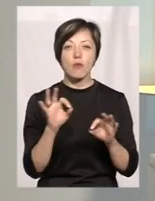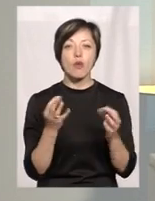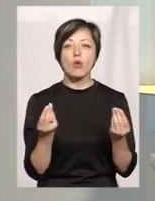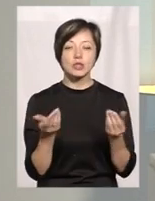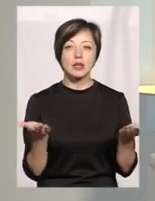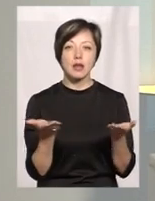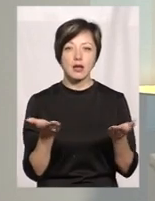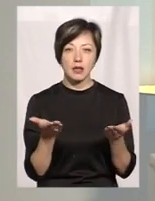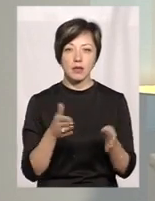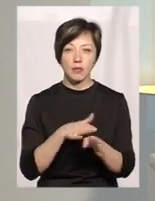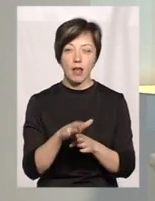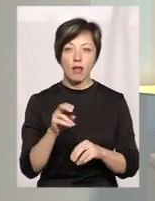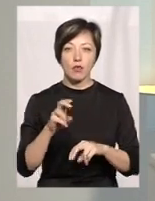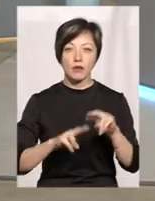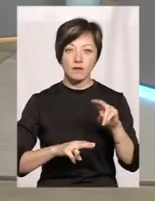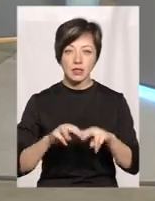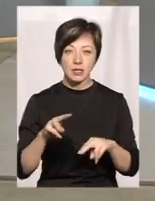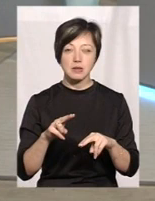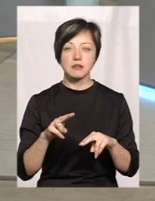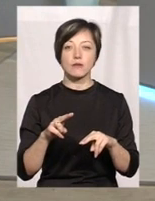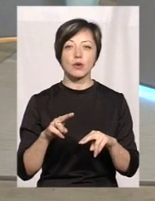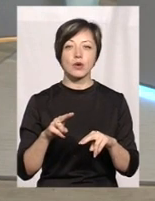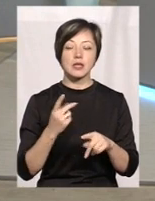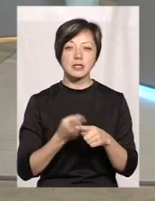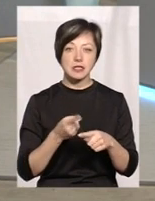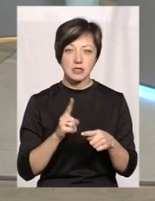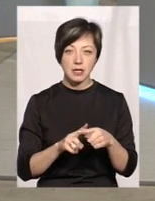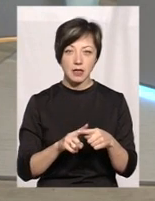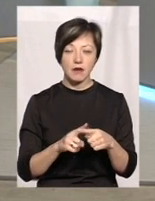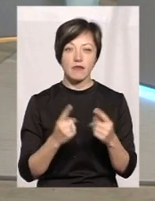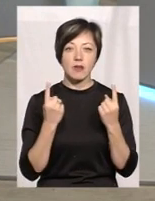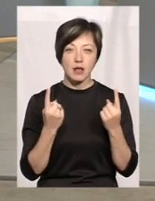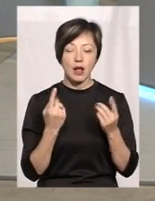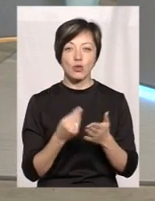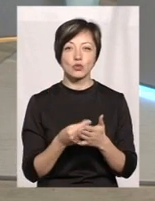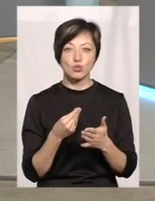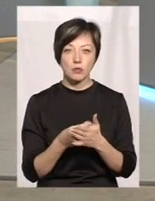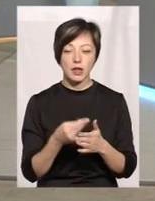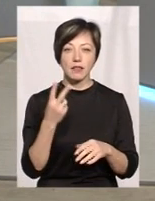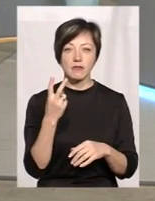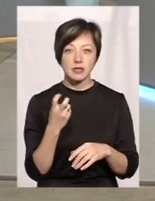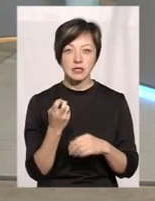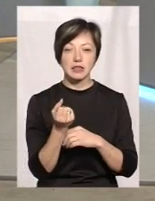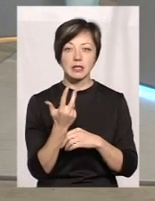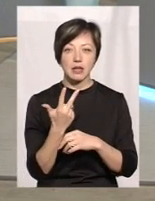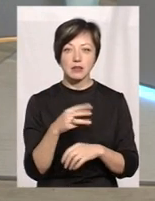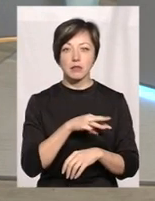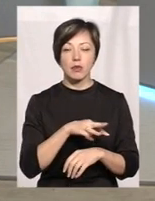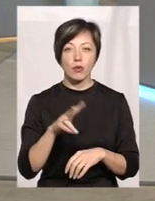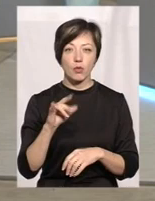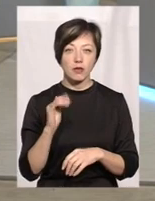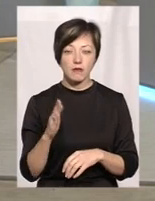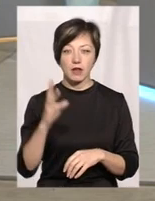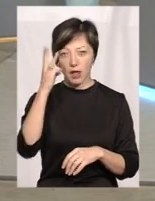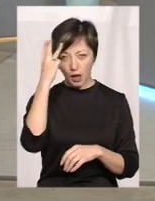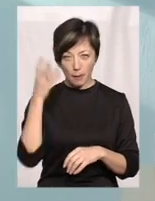йдеться? На будівництво? будівництво, це досить велика сума. 213 мільйонів на